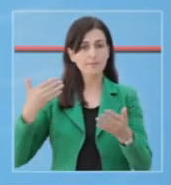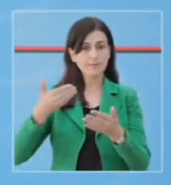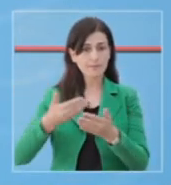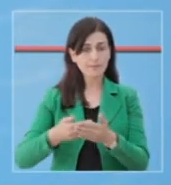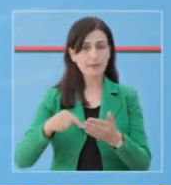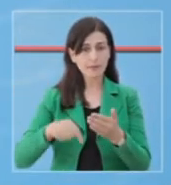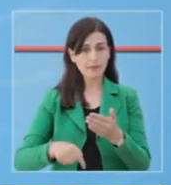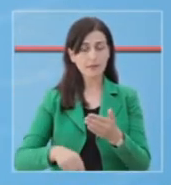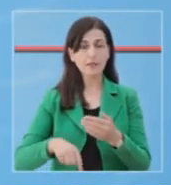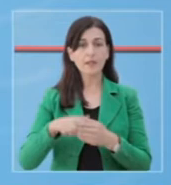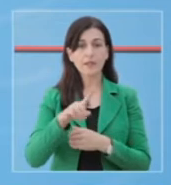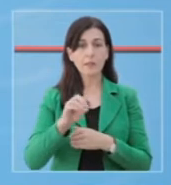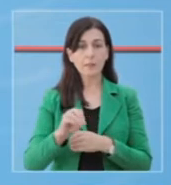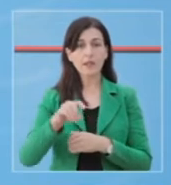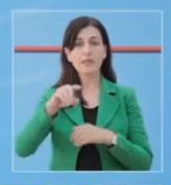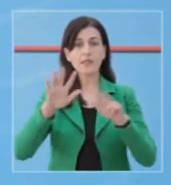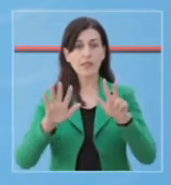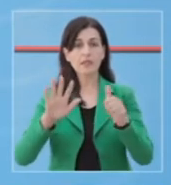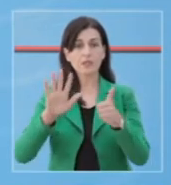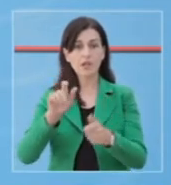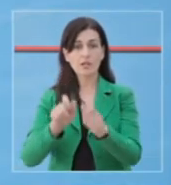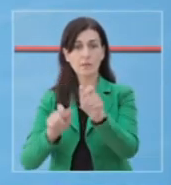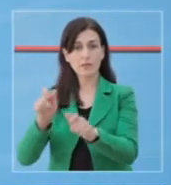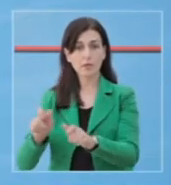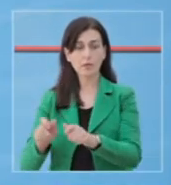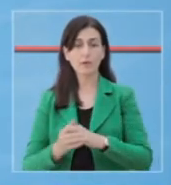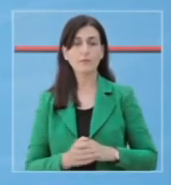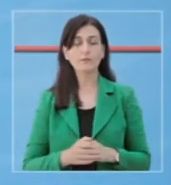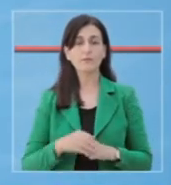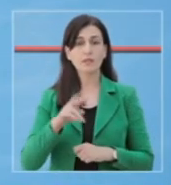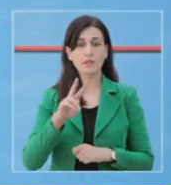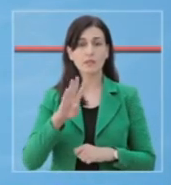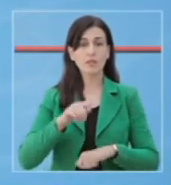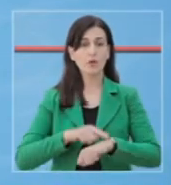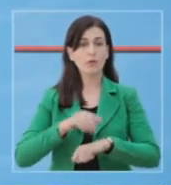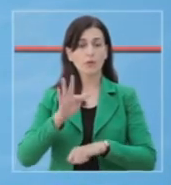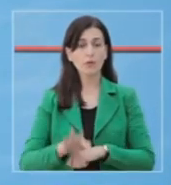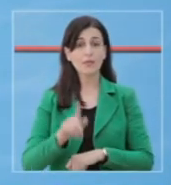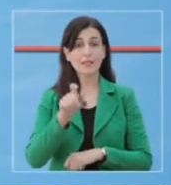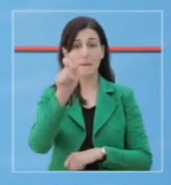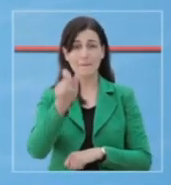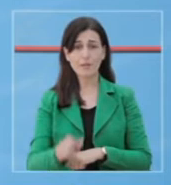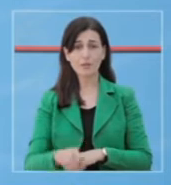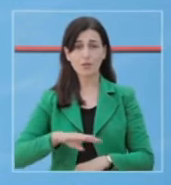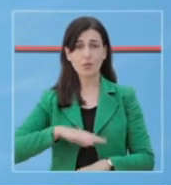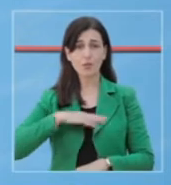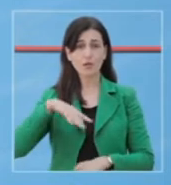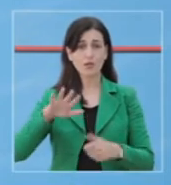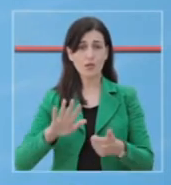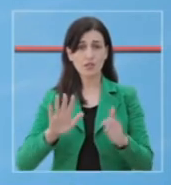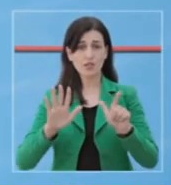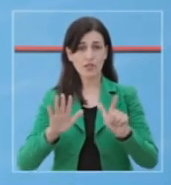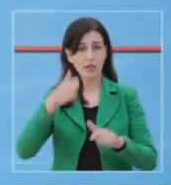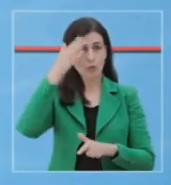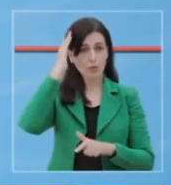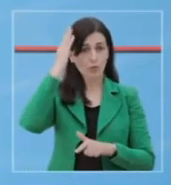i pandemis në 1.086. Në 24 orve të fundit, ka ndruar jet një pacient 67 vjeqar nga Shkodra,